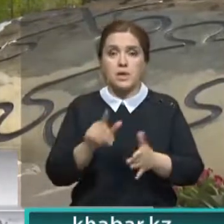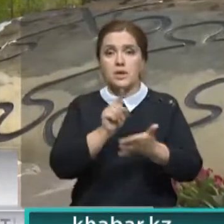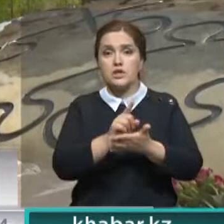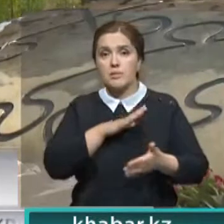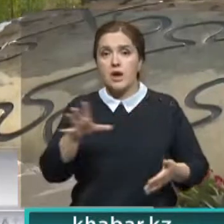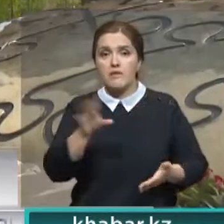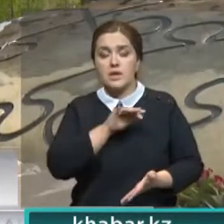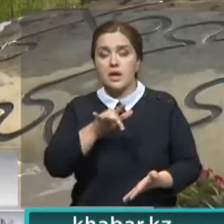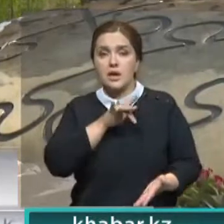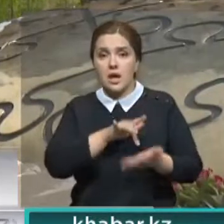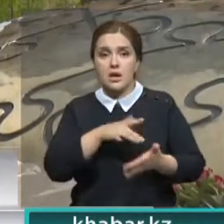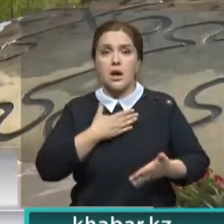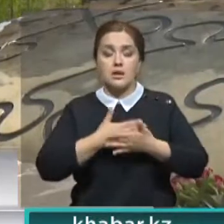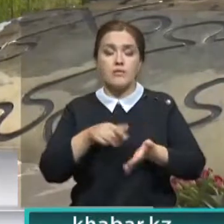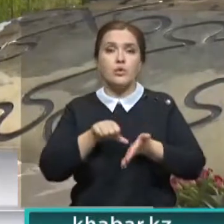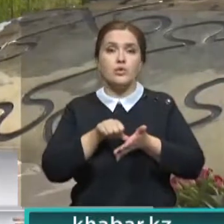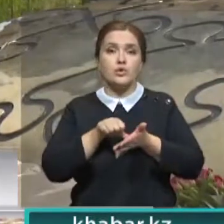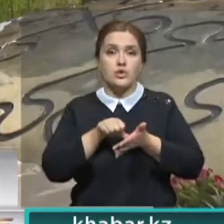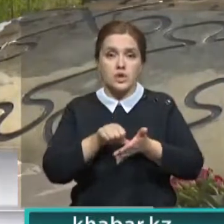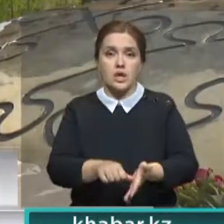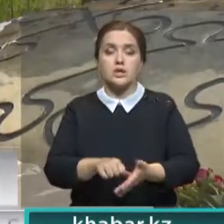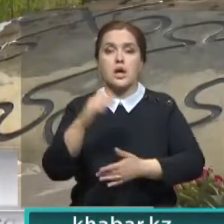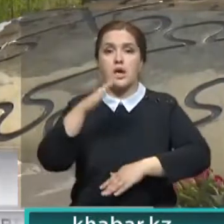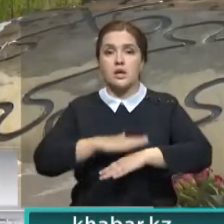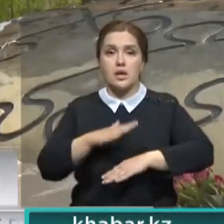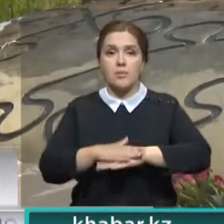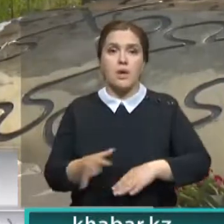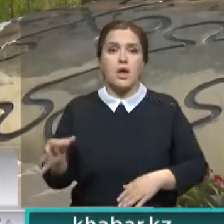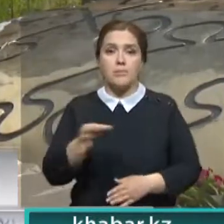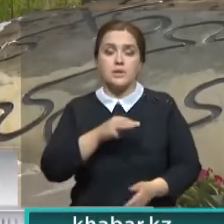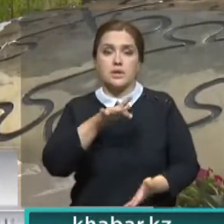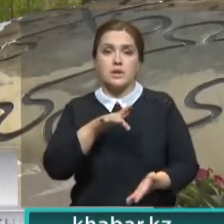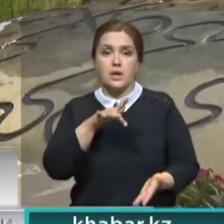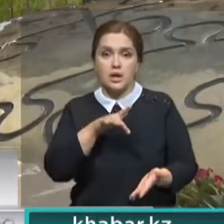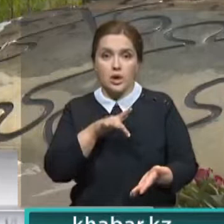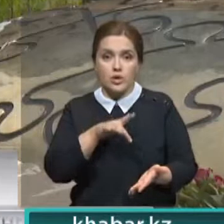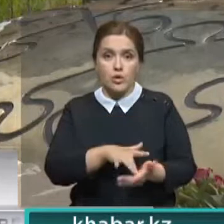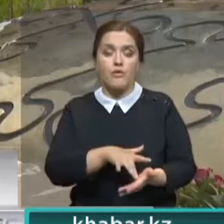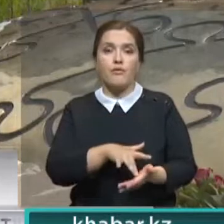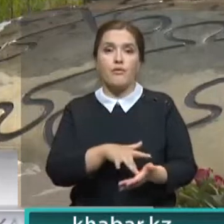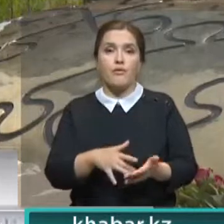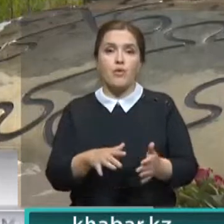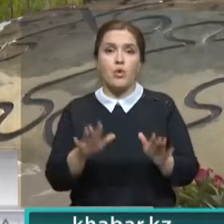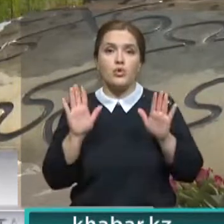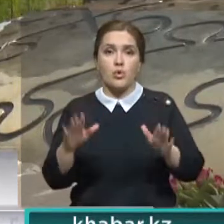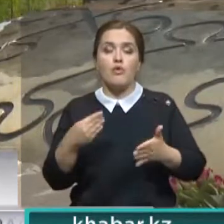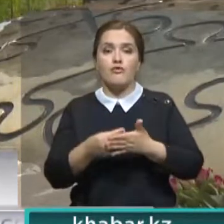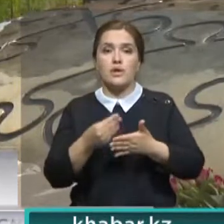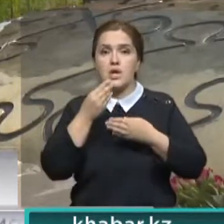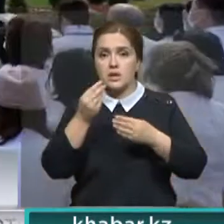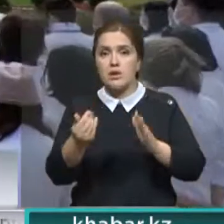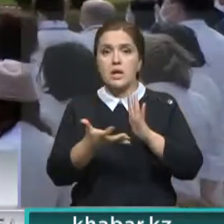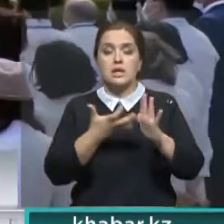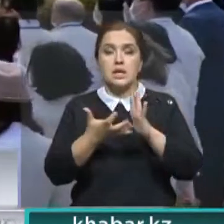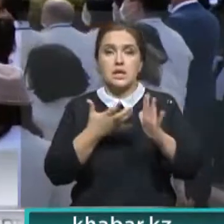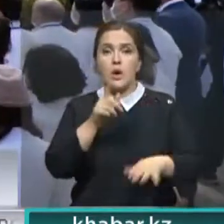всех регионах при активном участии акимов областей и городов. Однако только финансовых стимулов недостаточно.